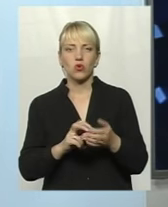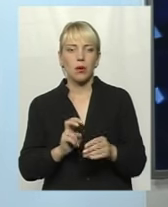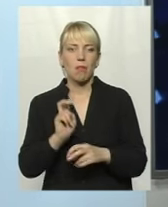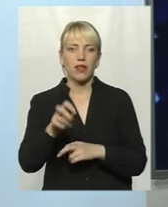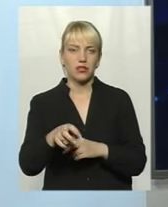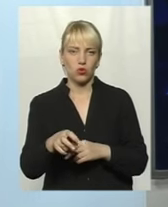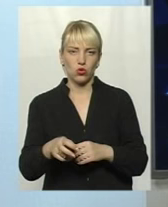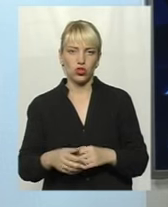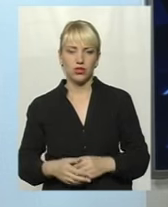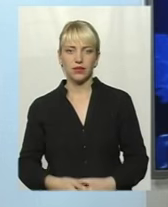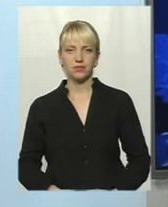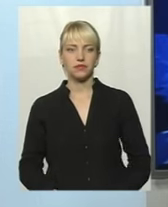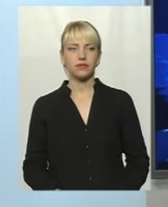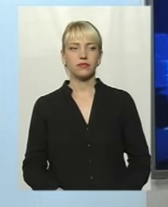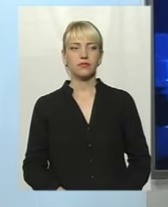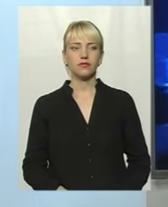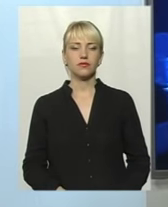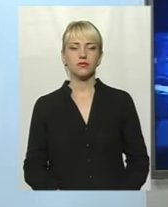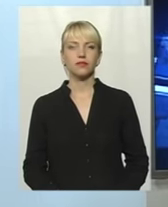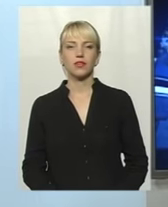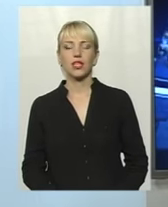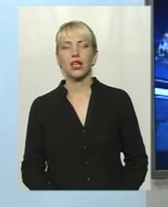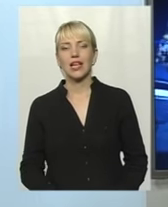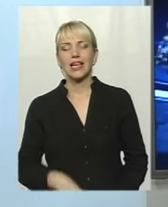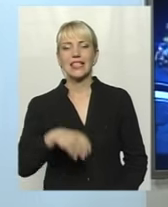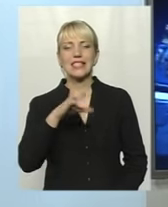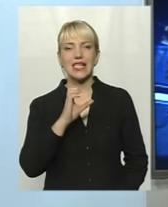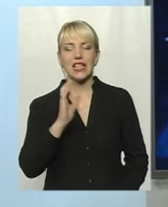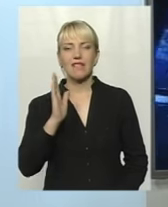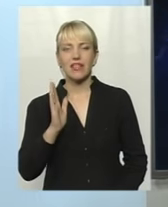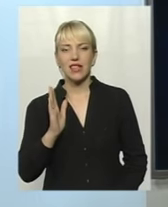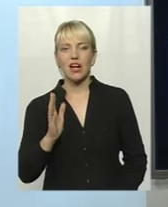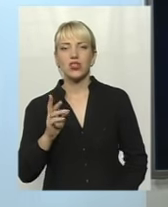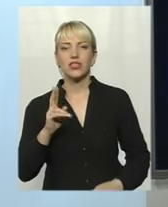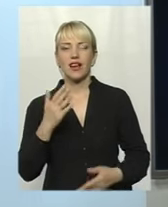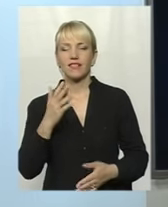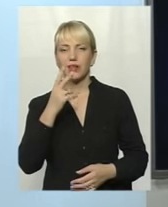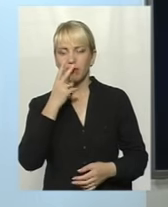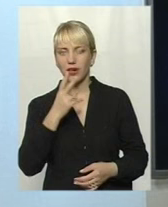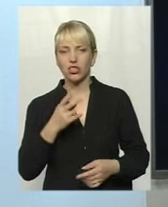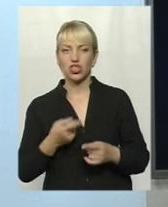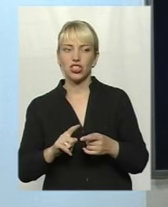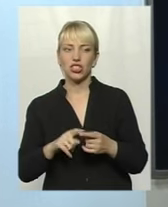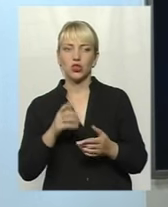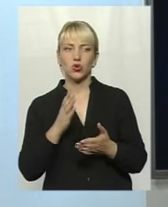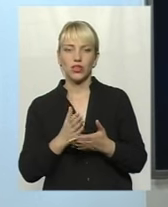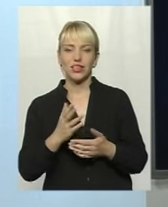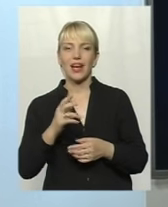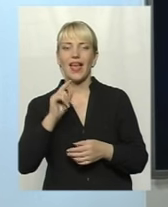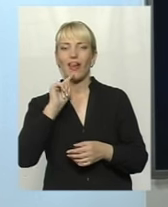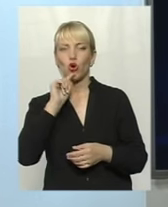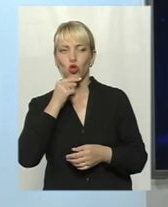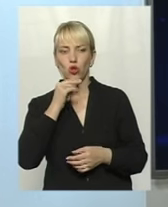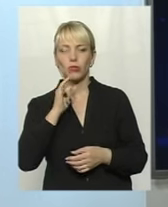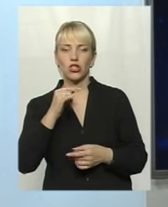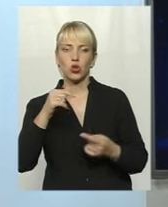хотілося. Сергій Віталійович, як Ви бачите, є тут економія, є доцільність? Чи ні? От